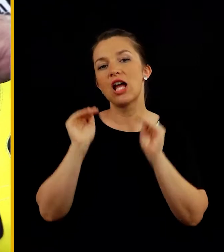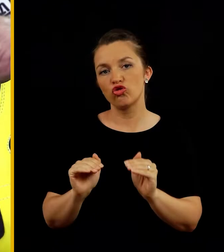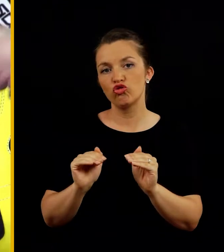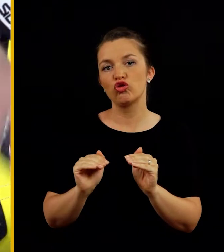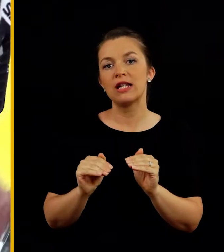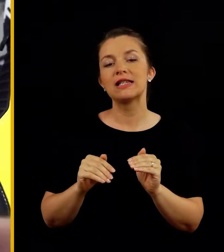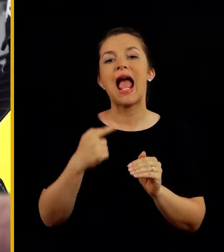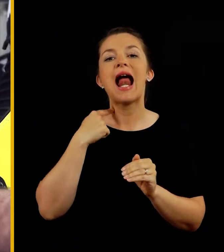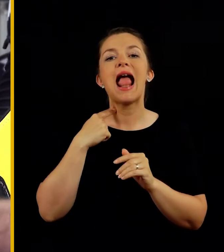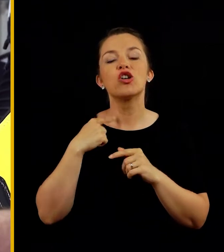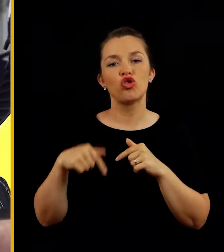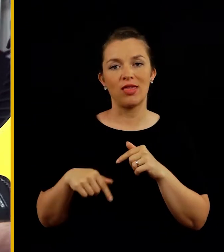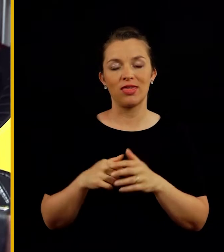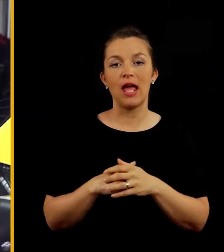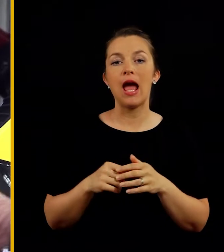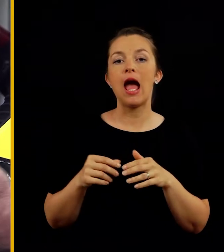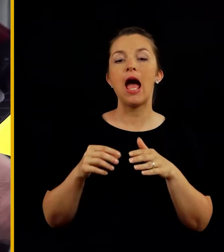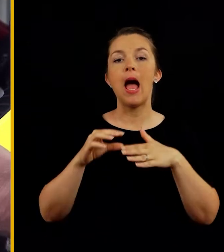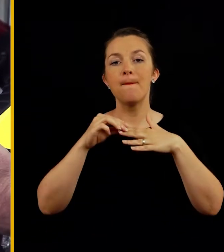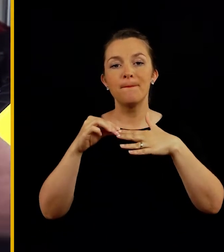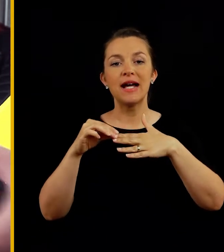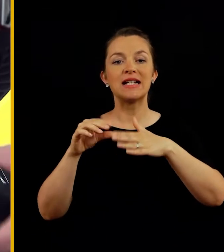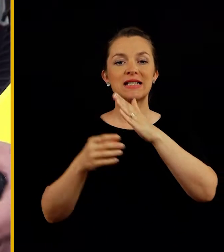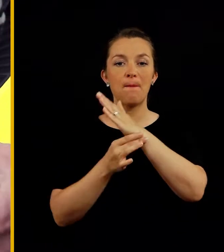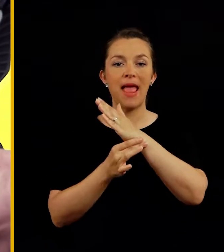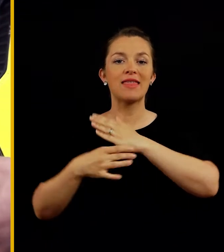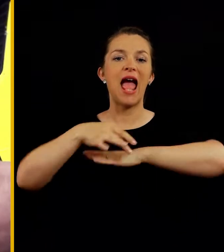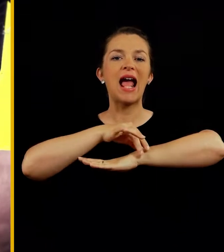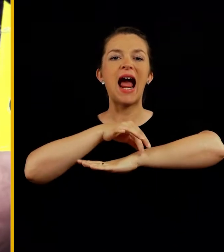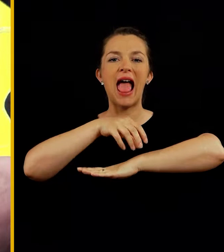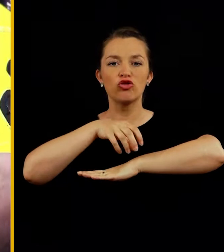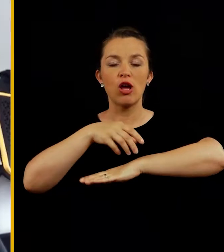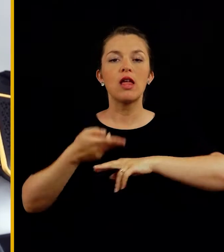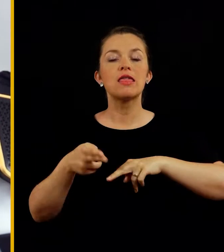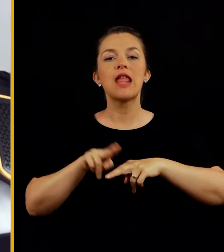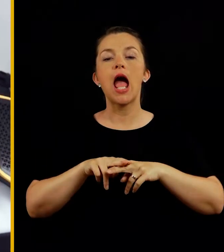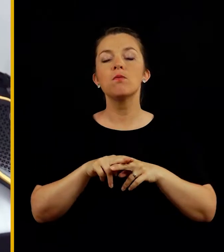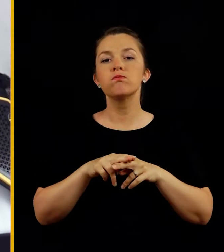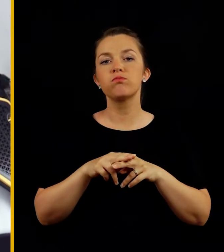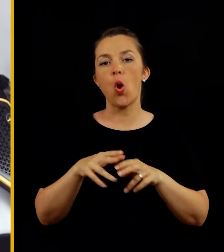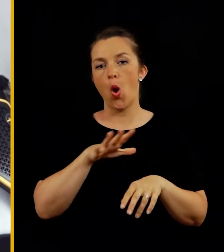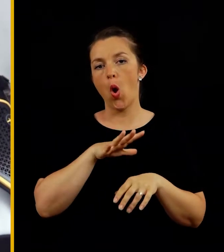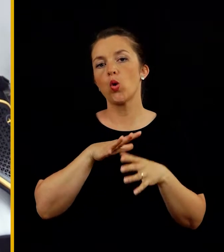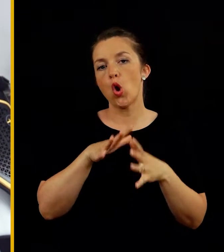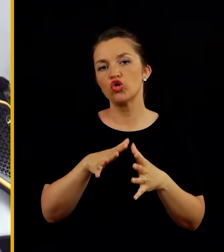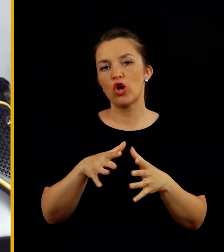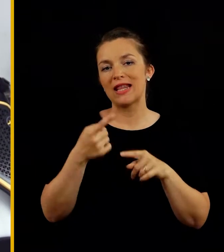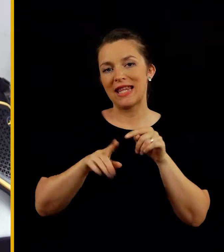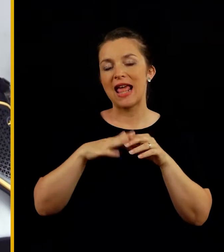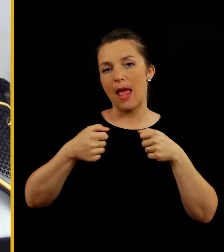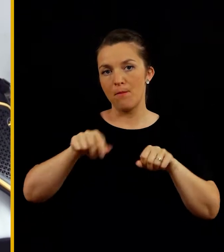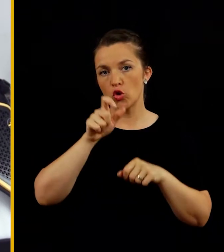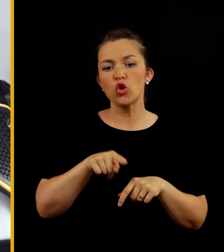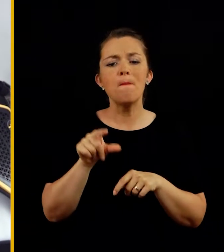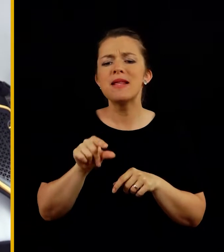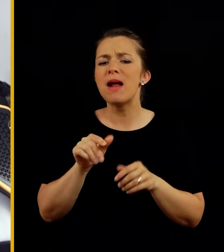je zaščita gležna. Prsti, peta, gležen so najbolj izpostavljeni deli na motoristov in to je